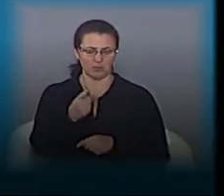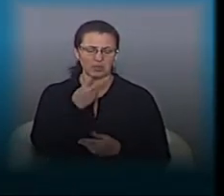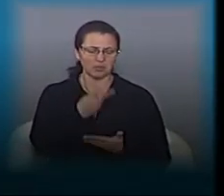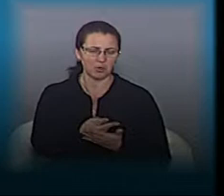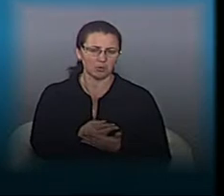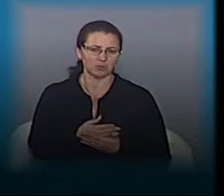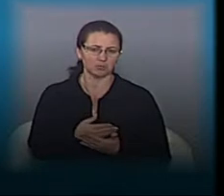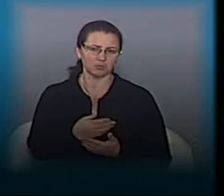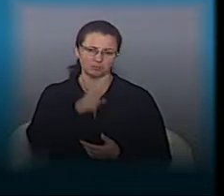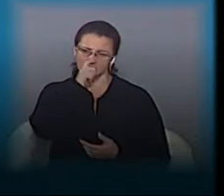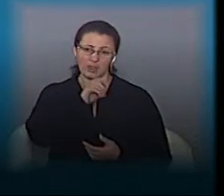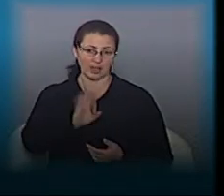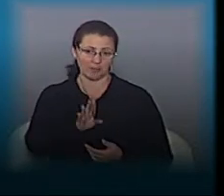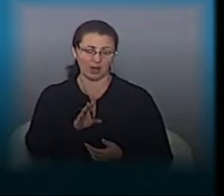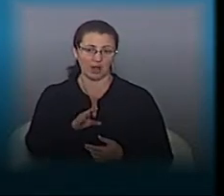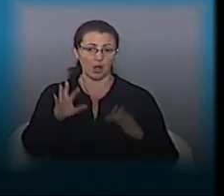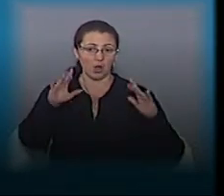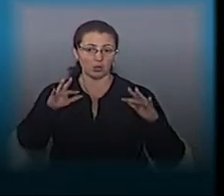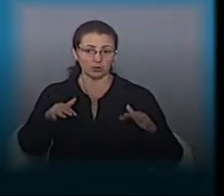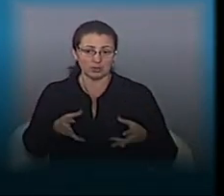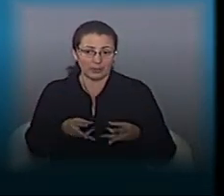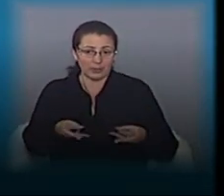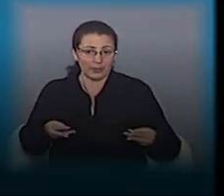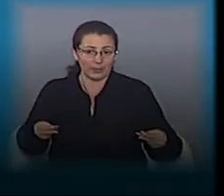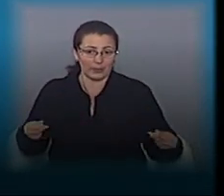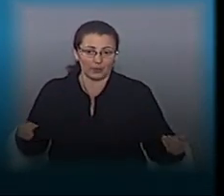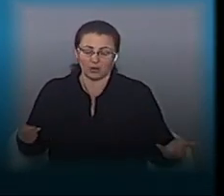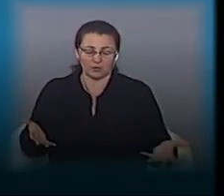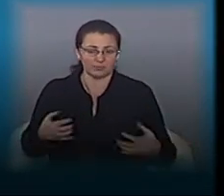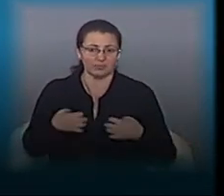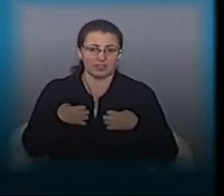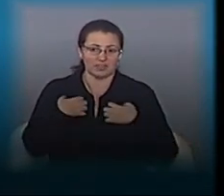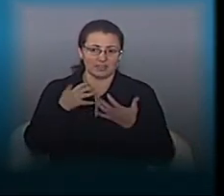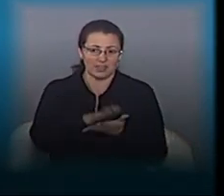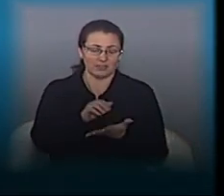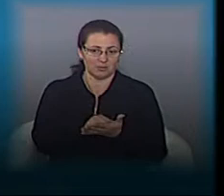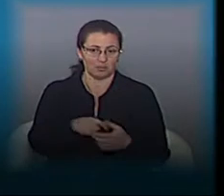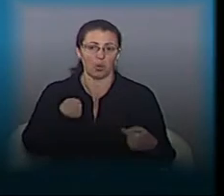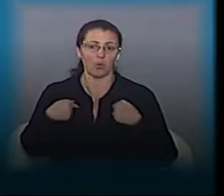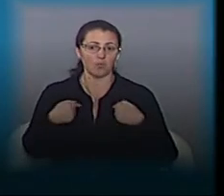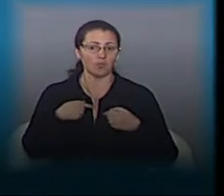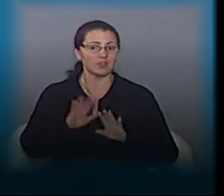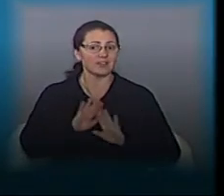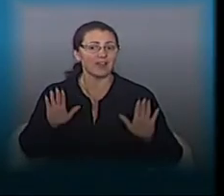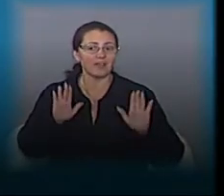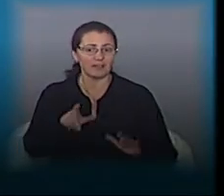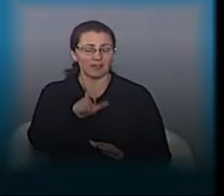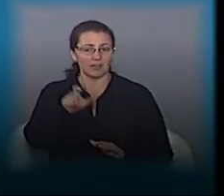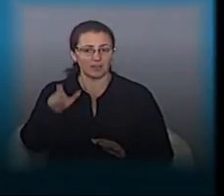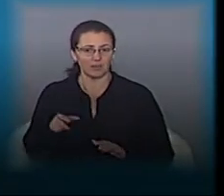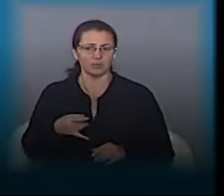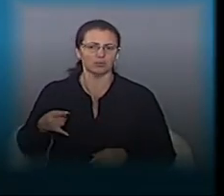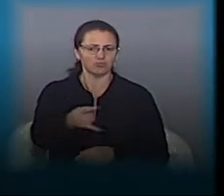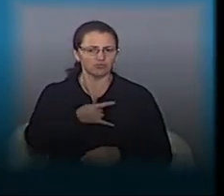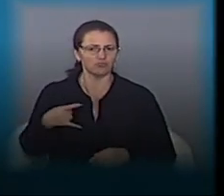непоганий, але ми бачимо, як сніг зійшов зразу з асфальтом. Там просто немає дороги. І страждають не тільки водії і пішоходи, а й люди, які там живуть. Вутім,